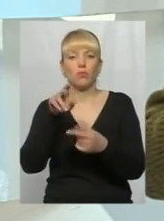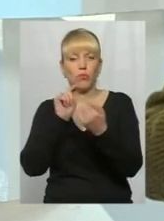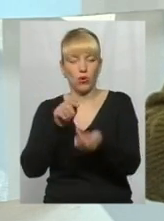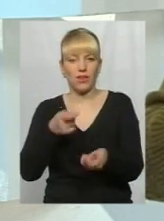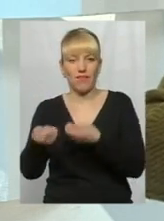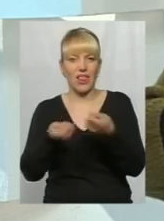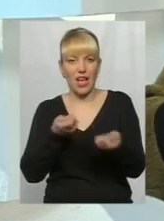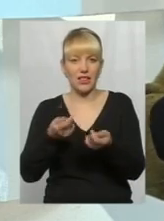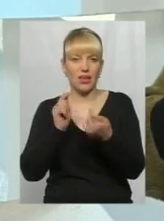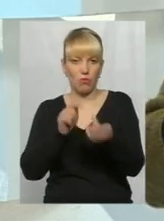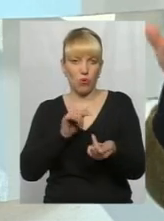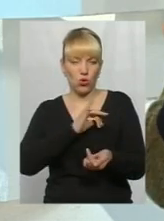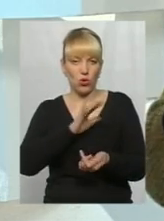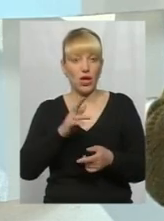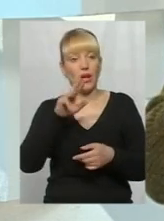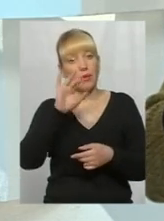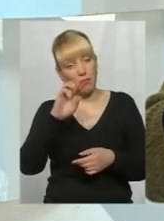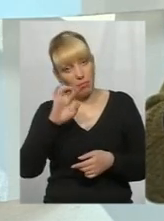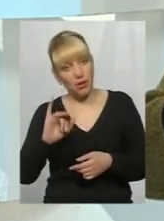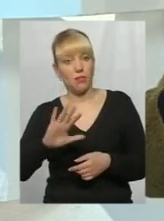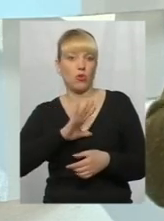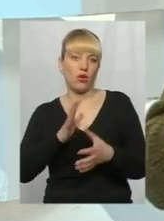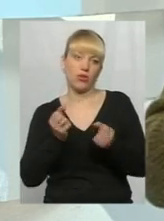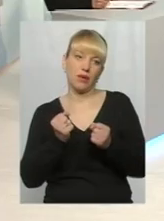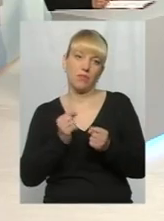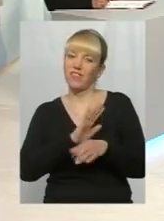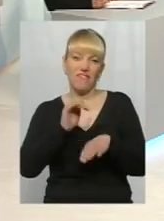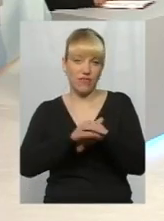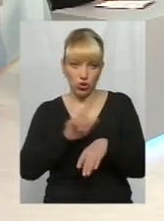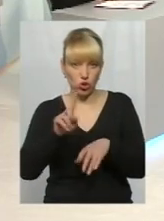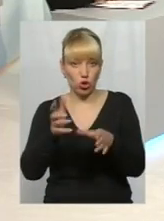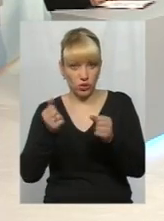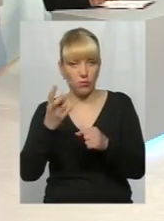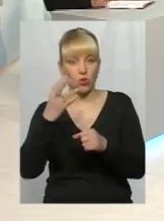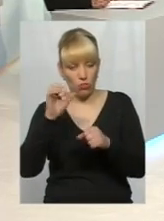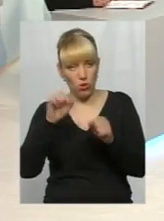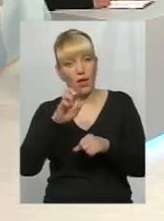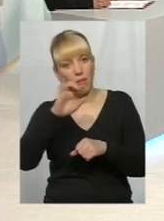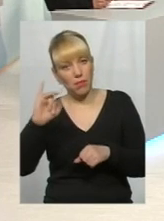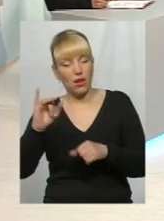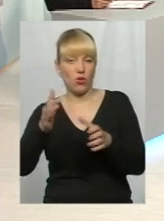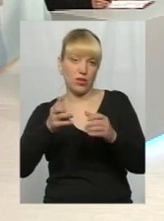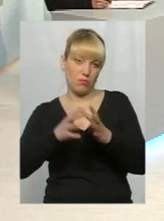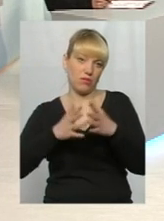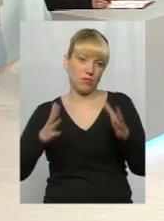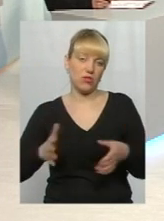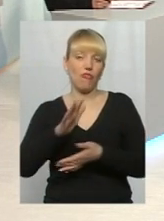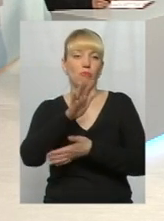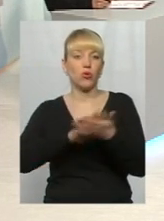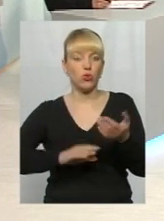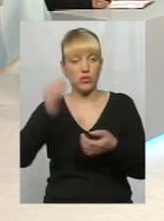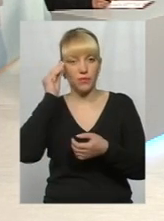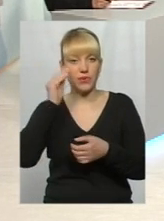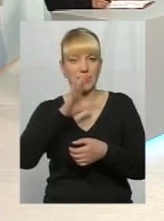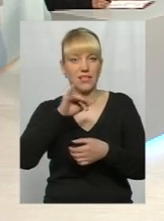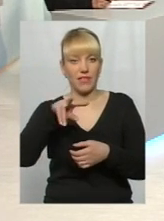тоді вона, звичайно, могла б отримувати. Це не факт, що отримала, але могла б отримувати набагато більше. Впродовження точки зору пані